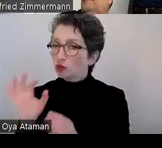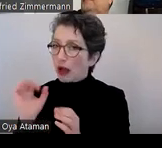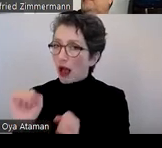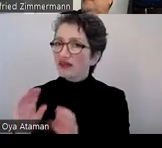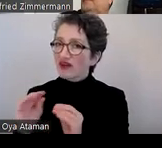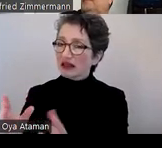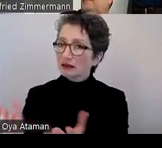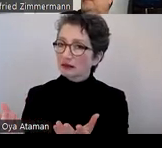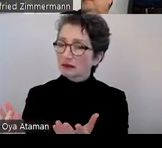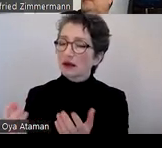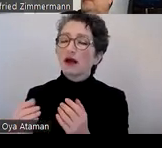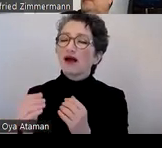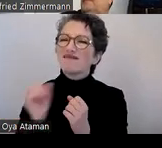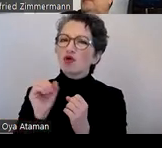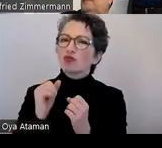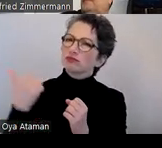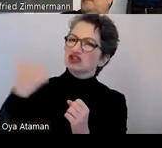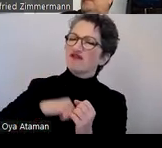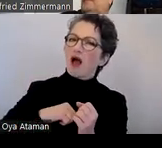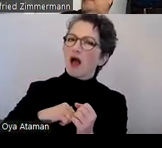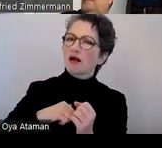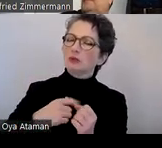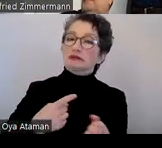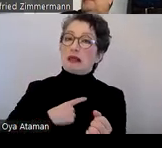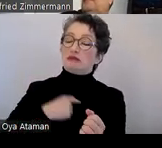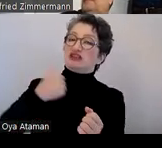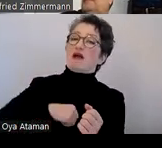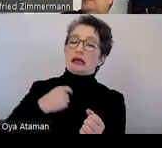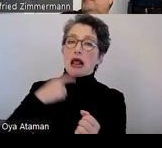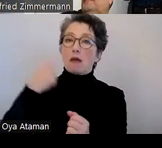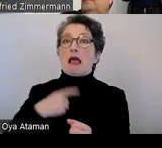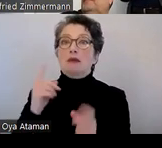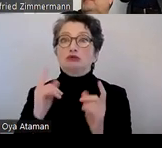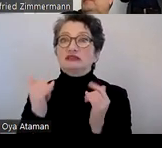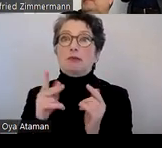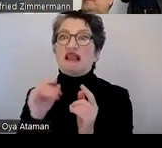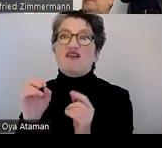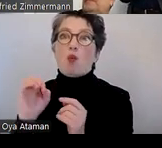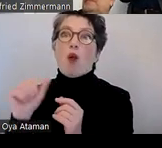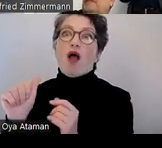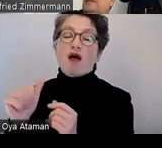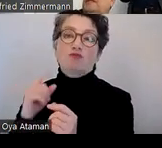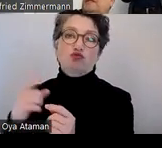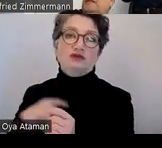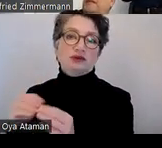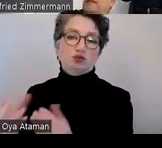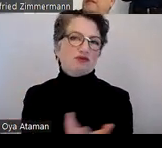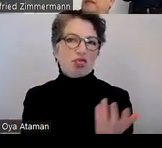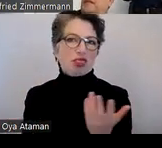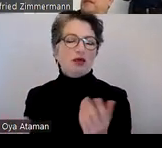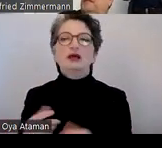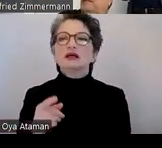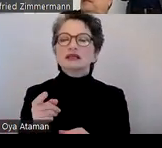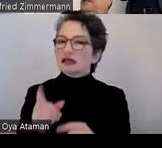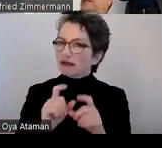warum werde ich einem Zwang unterliegt oder zwinge mich selber zu glauben ich müsste jetzt ein PDF UA benutzen ich glaube das ist wieder das